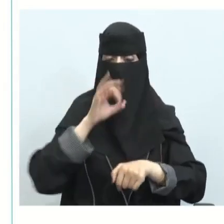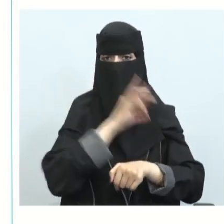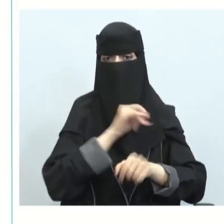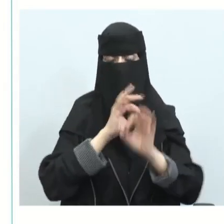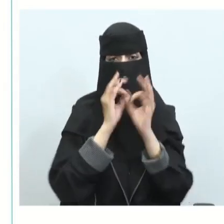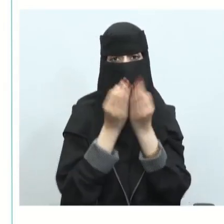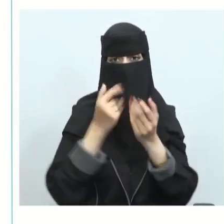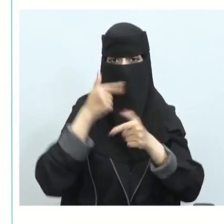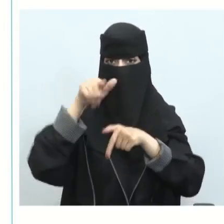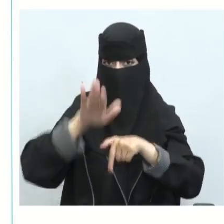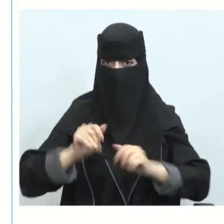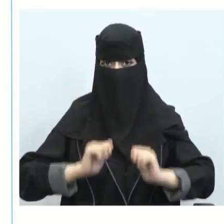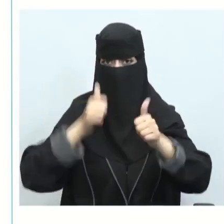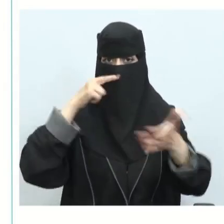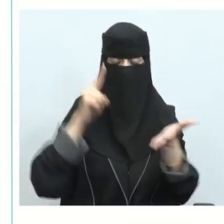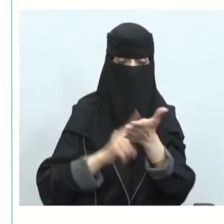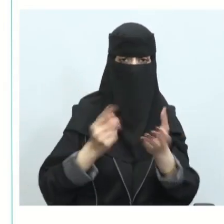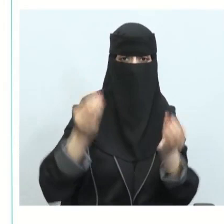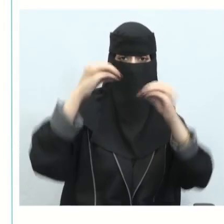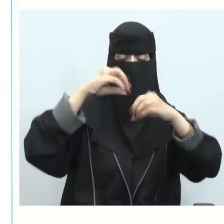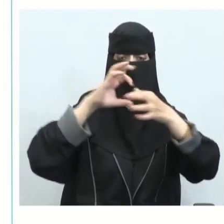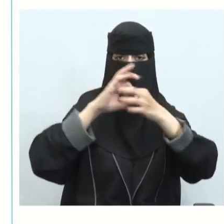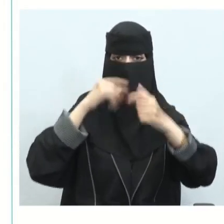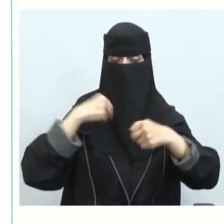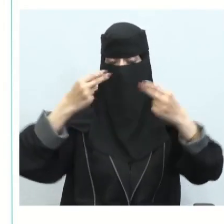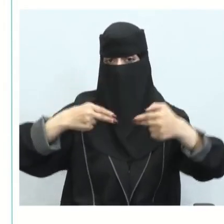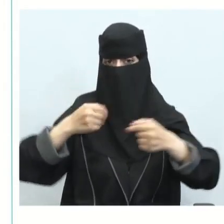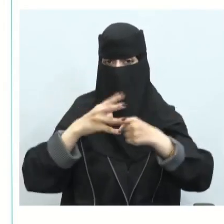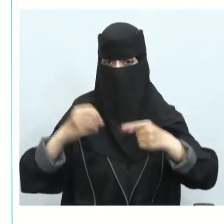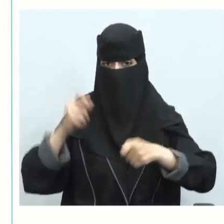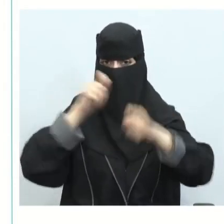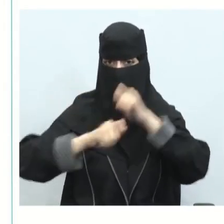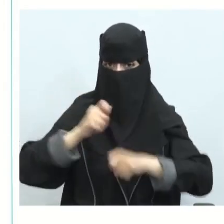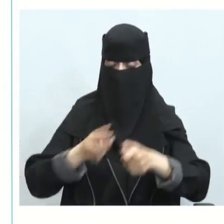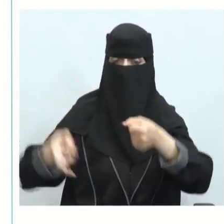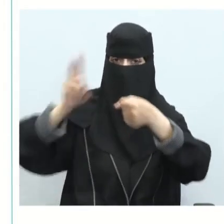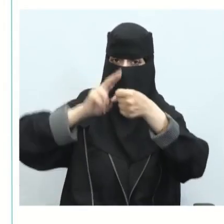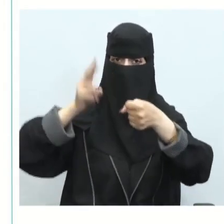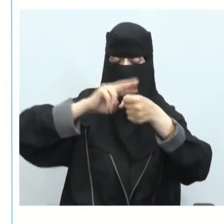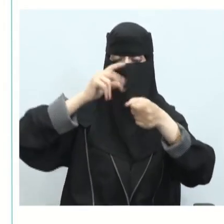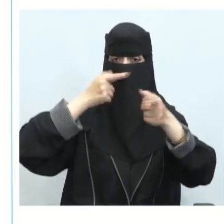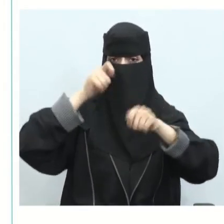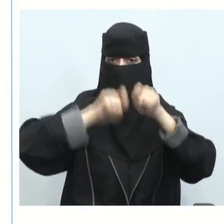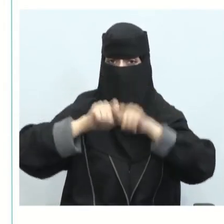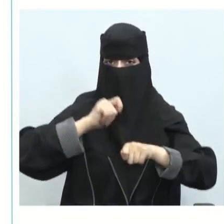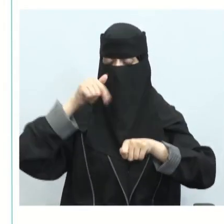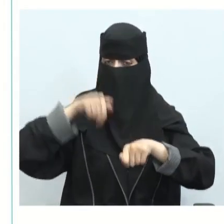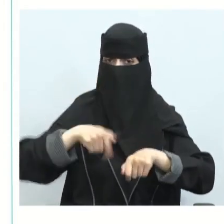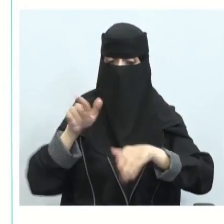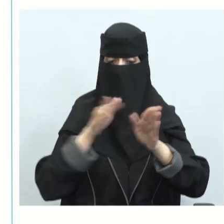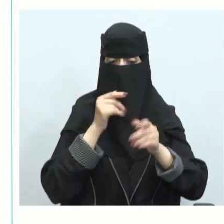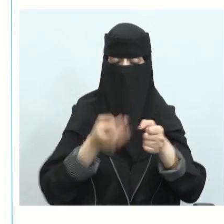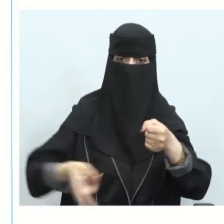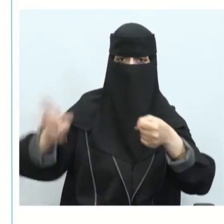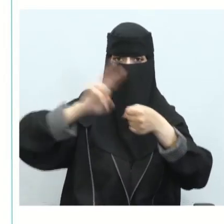بناء على هذه المبادرة ينبغي أن تتضمن الفعاليات تقليل استخدام المنتج وعادة استخدام المنتجات أو إعادة